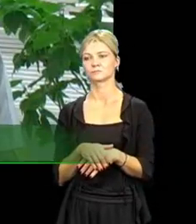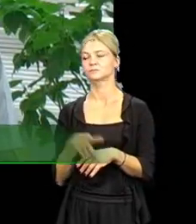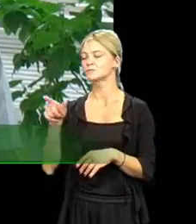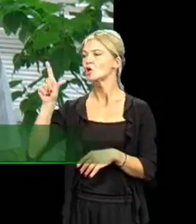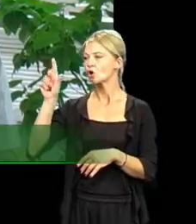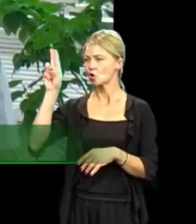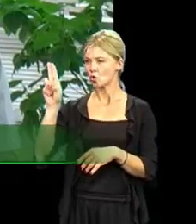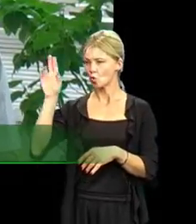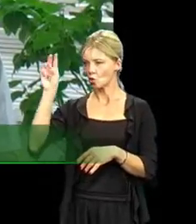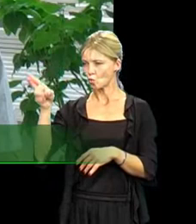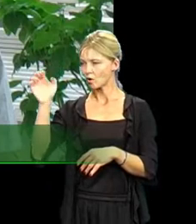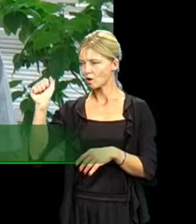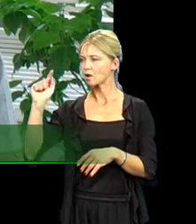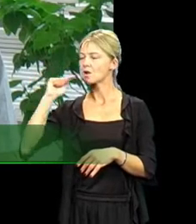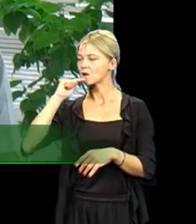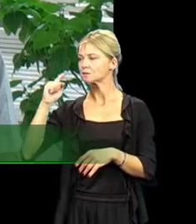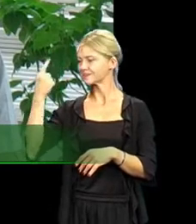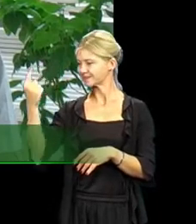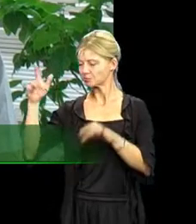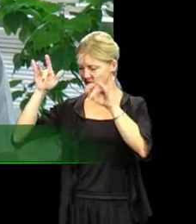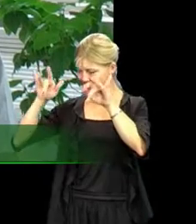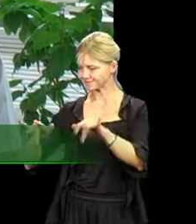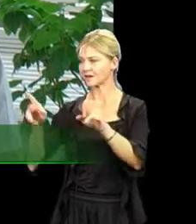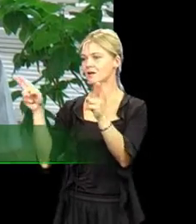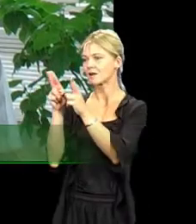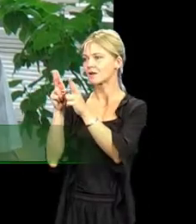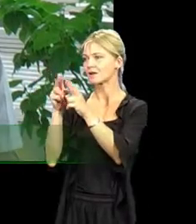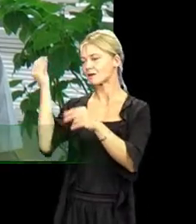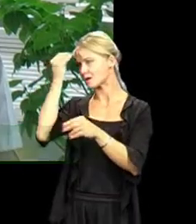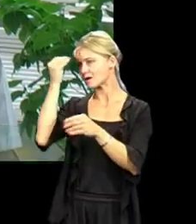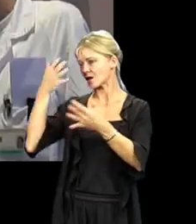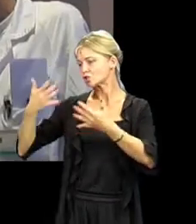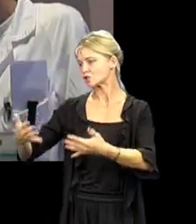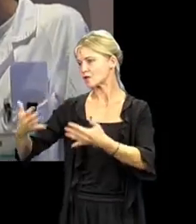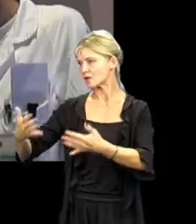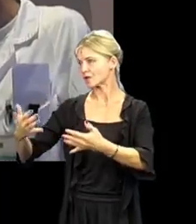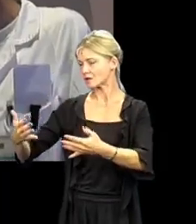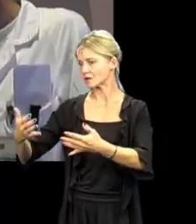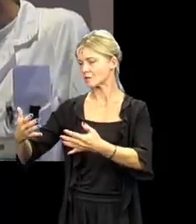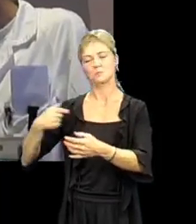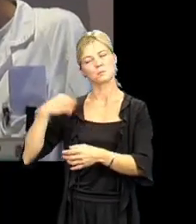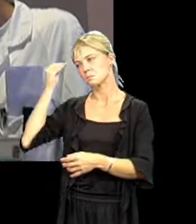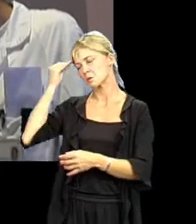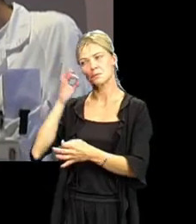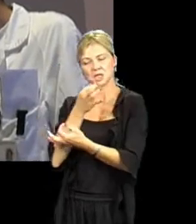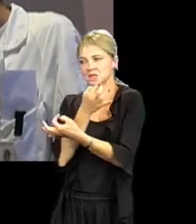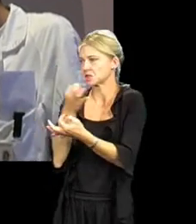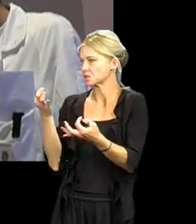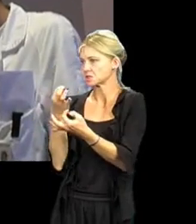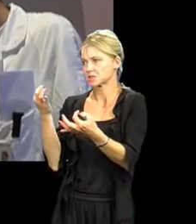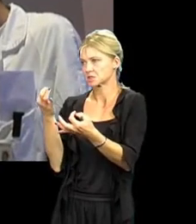hat. Das merkt man eigentlich nicht. Wir schauen, dass wir da zusammenkommen und es geht recht gut. Wie gefällt Ihnen die Arbeit auf der Station da?